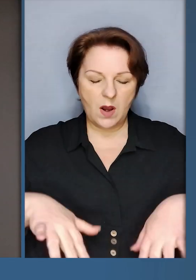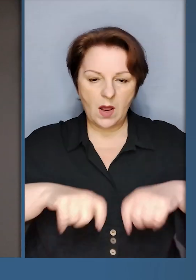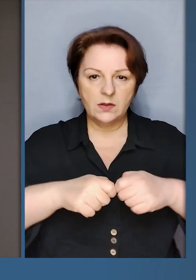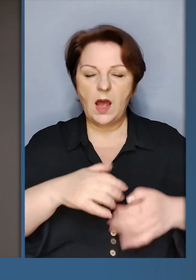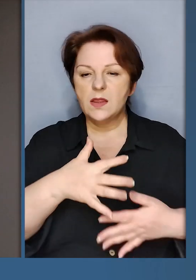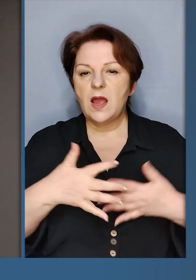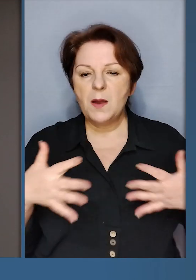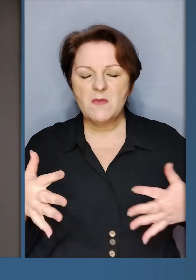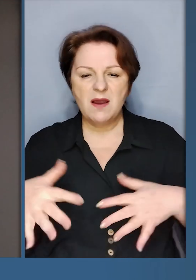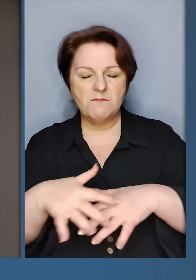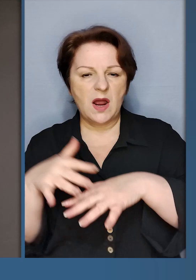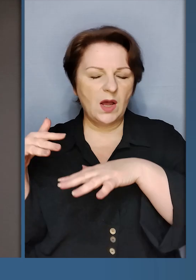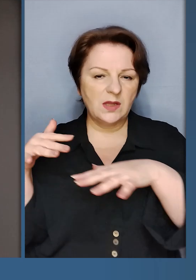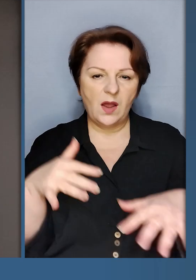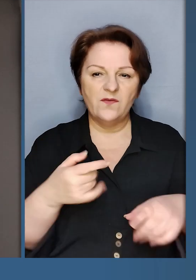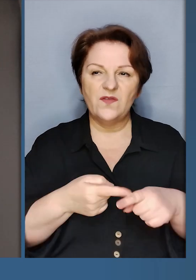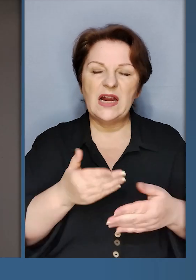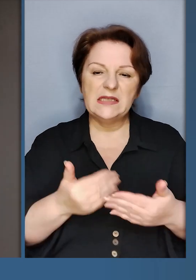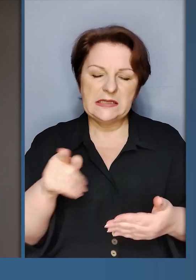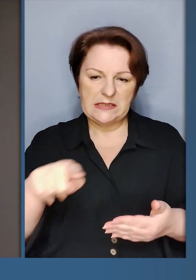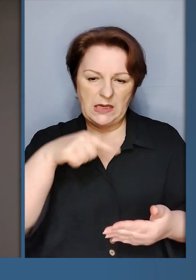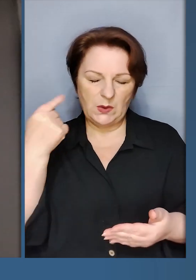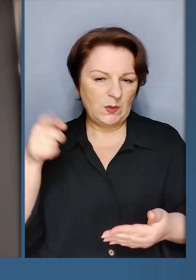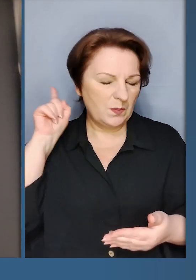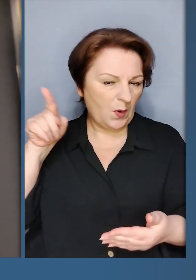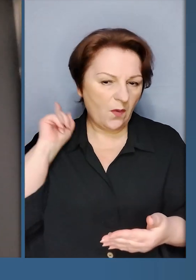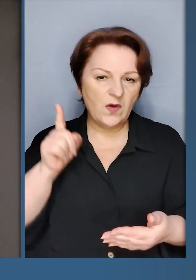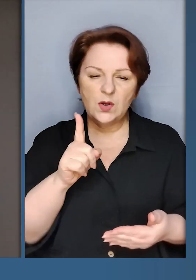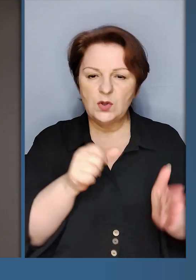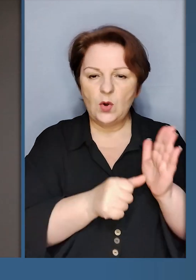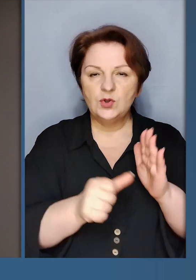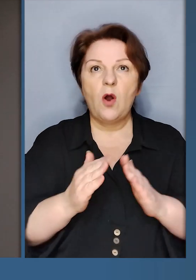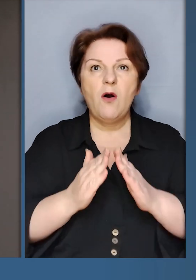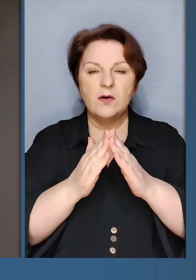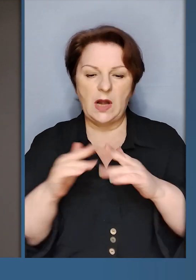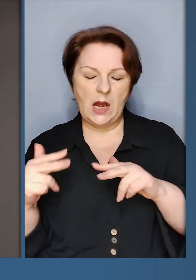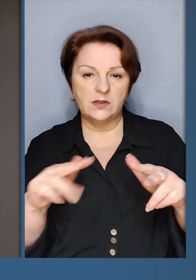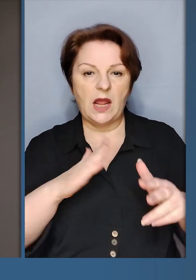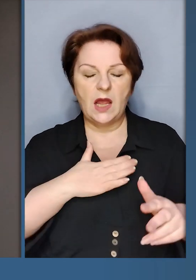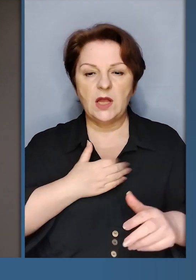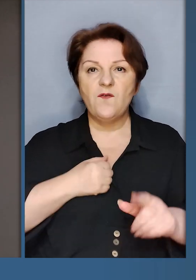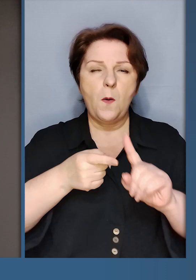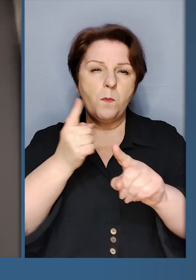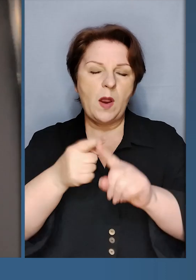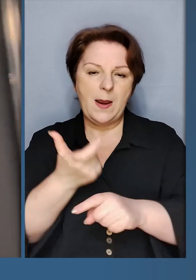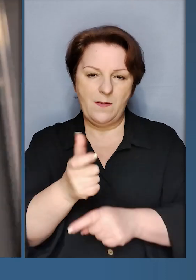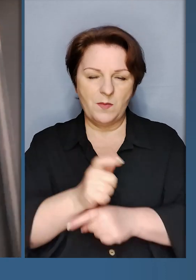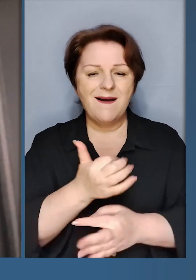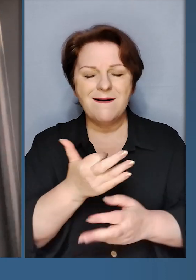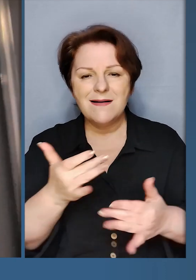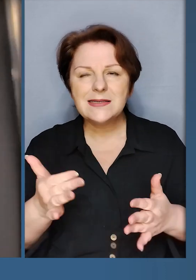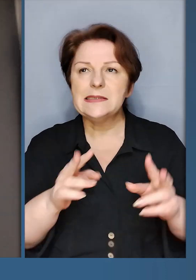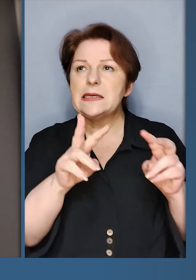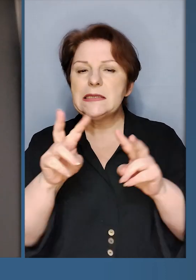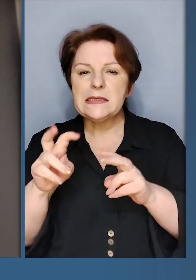ламні. Найбільш масована атака від цих покидьків, майже 160 ракет і дронів. Наші воїни збили більшість з них